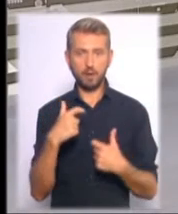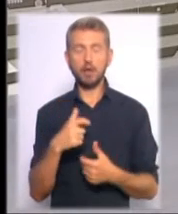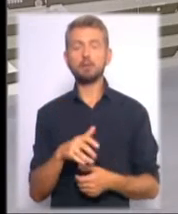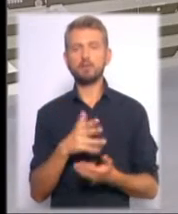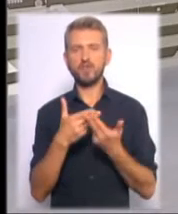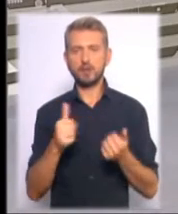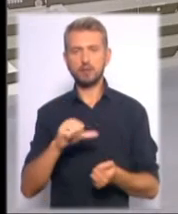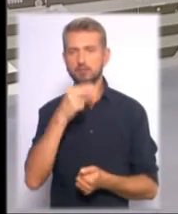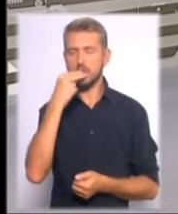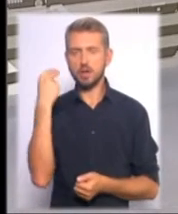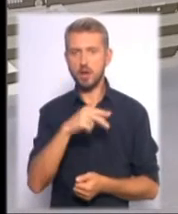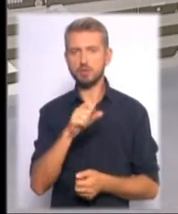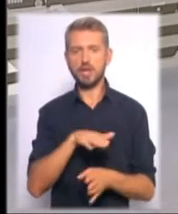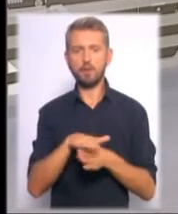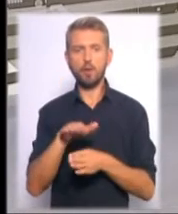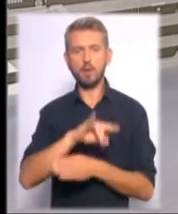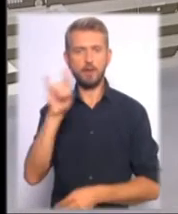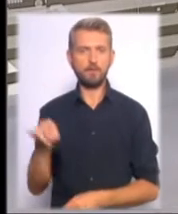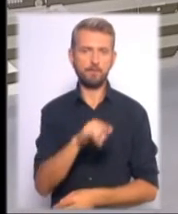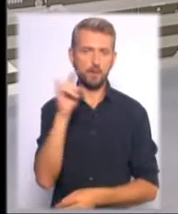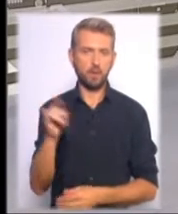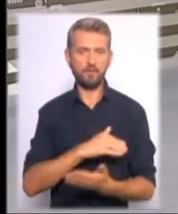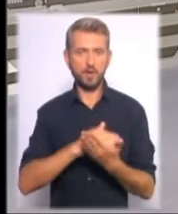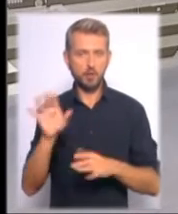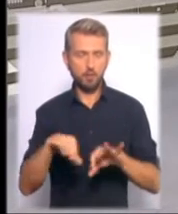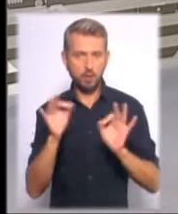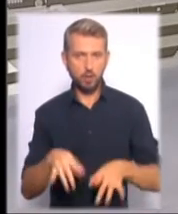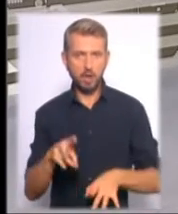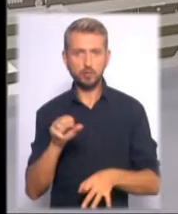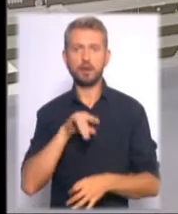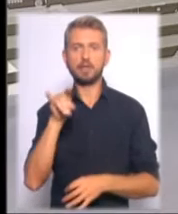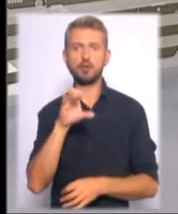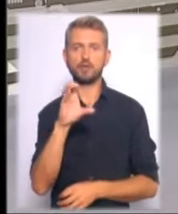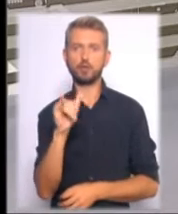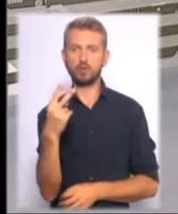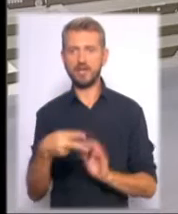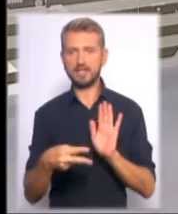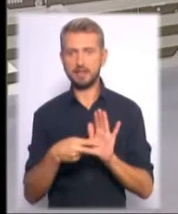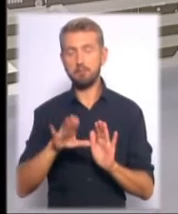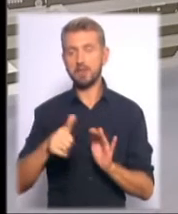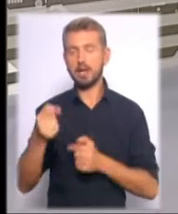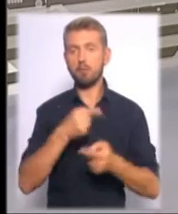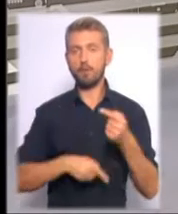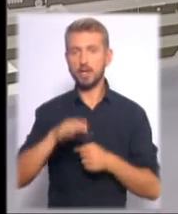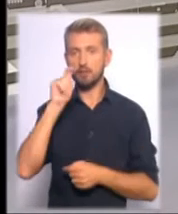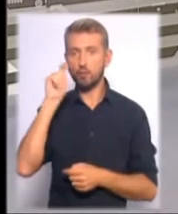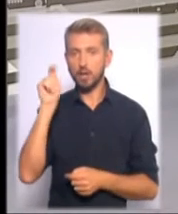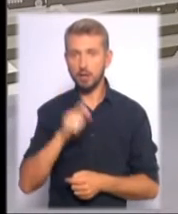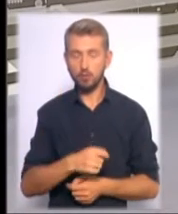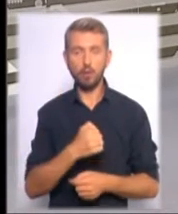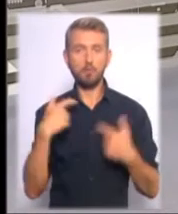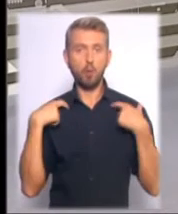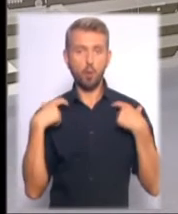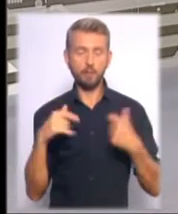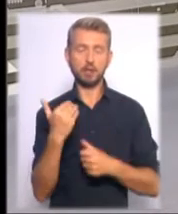визнали кращим за виконання фігур вищого пілотажу на винищувачі Су-27. Після повернення в Україну полковник та його